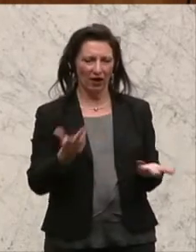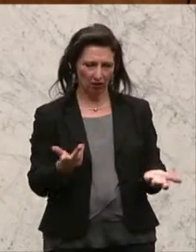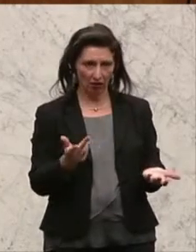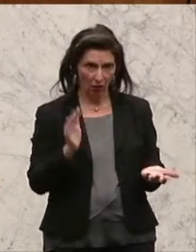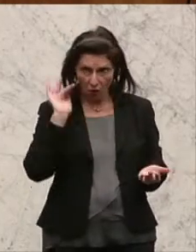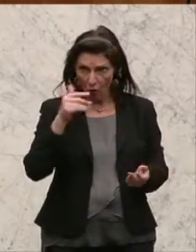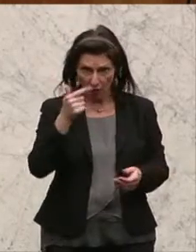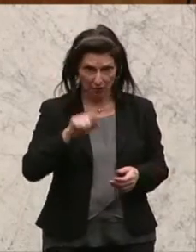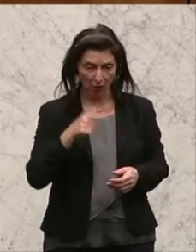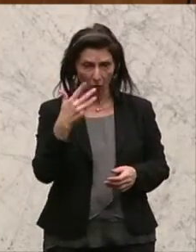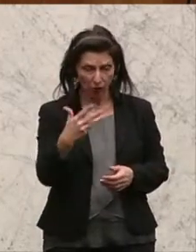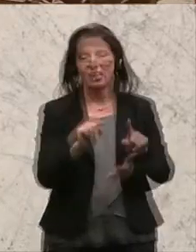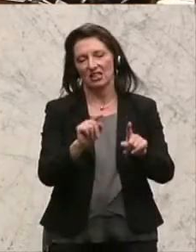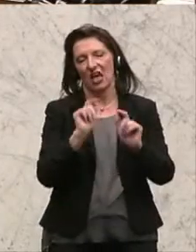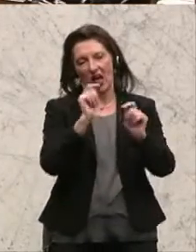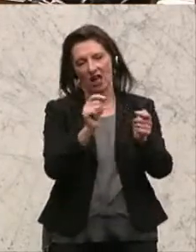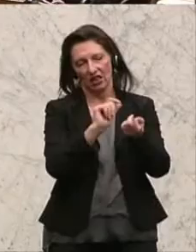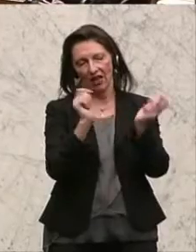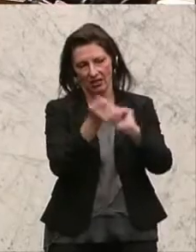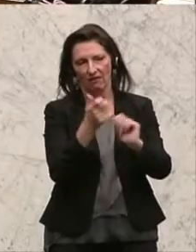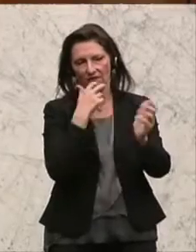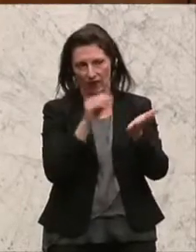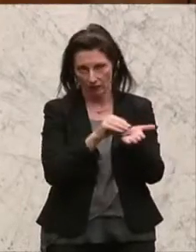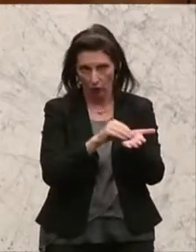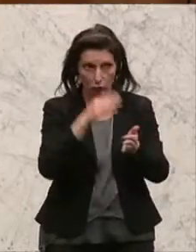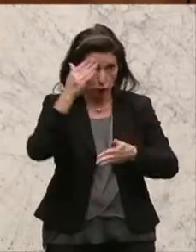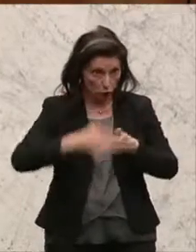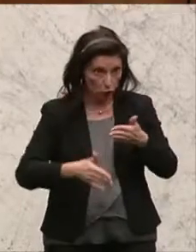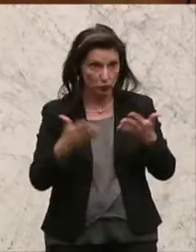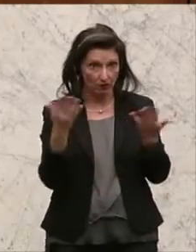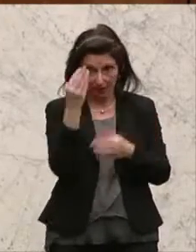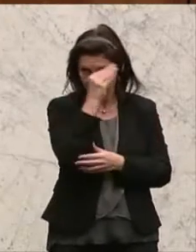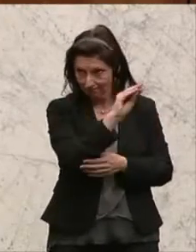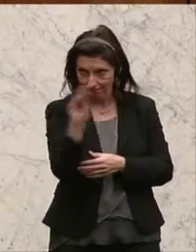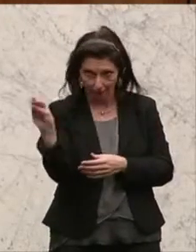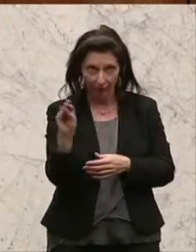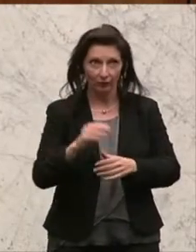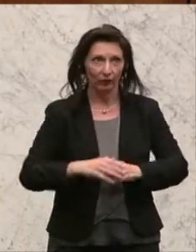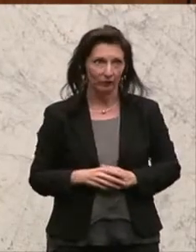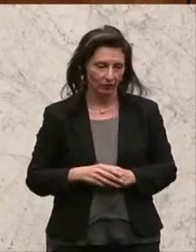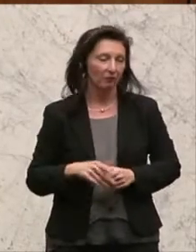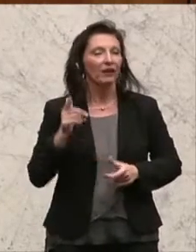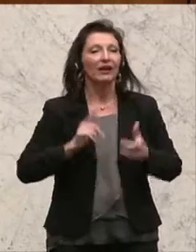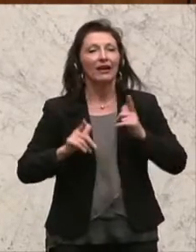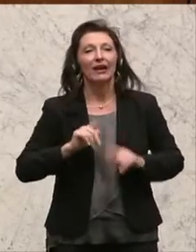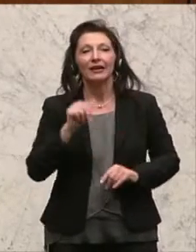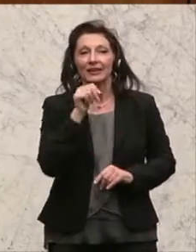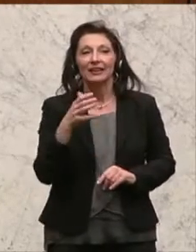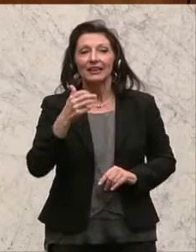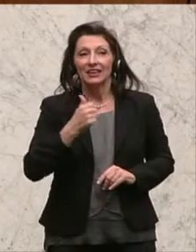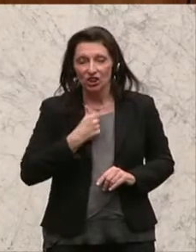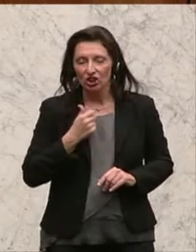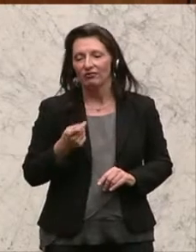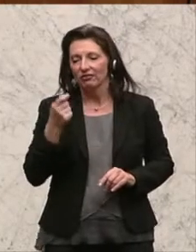,5 Milliarden Euro wird dafür aufgewendet. Abschließend möchte ich noch daran erinnern, dass es leider nicht gelungen ist, im Zuge